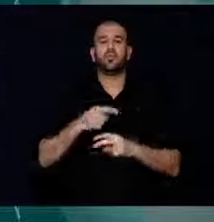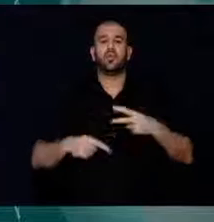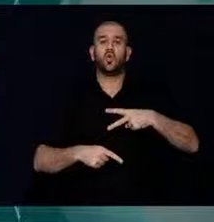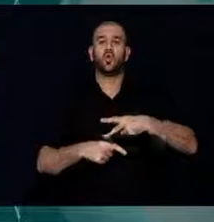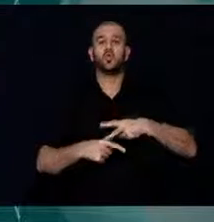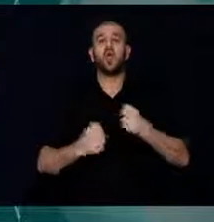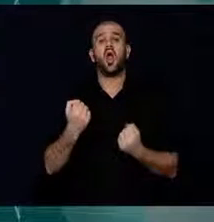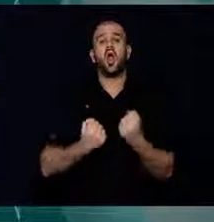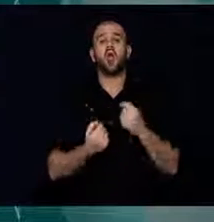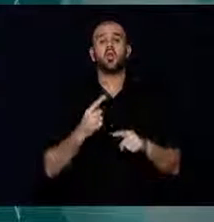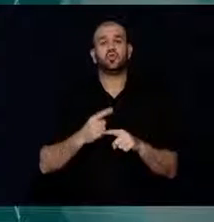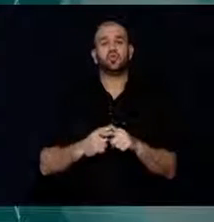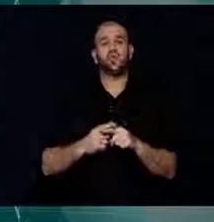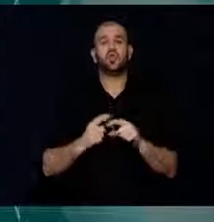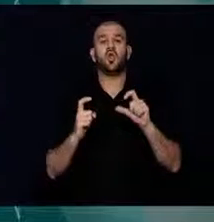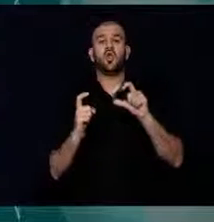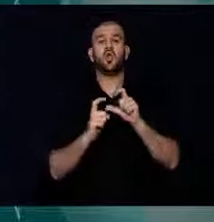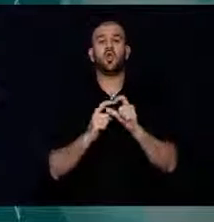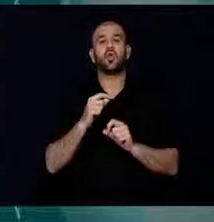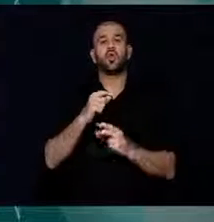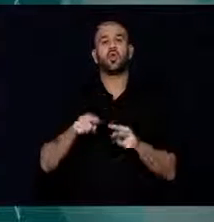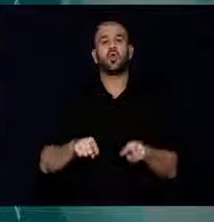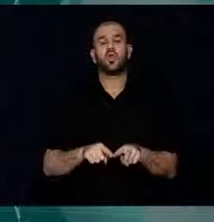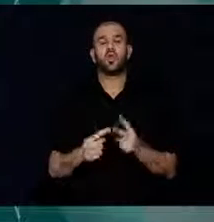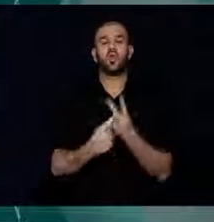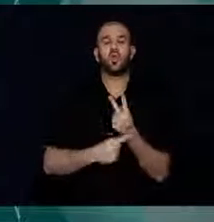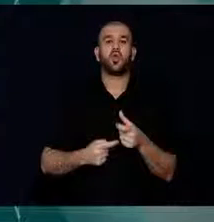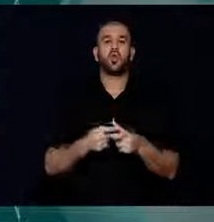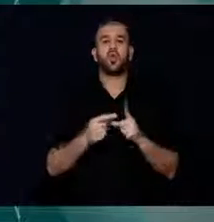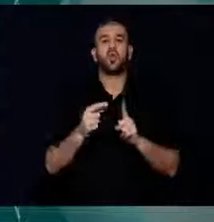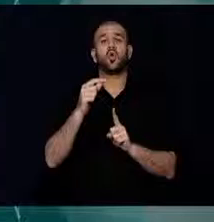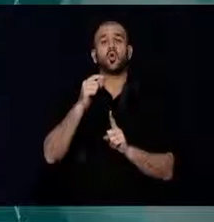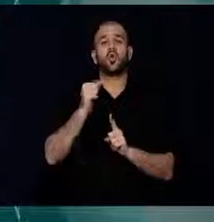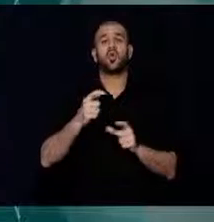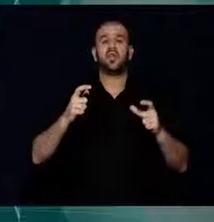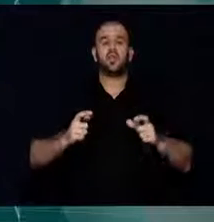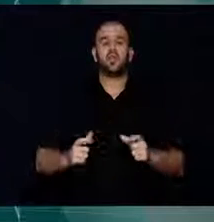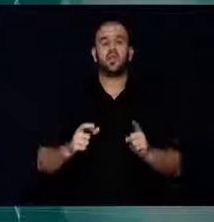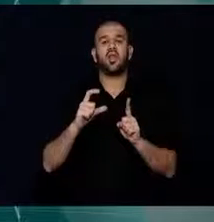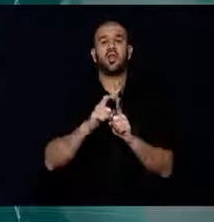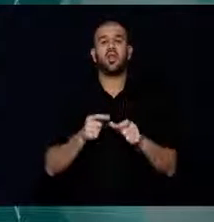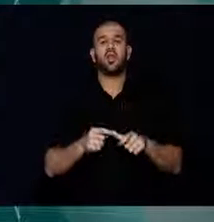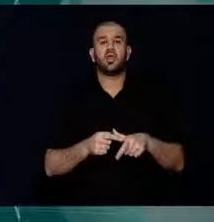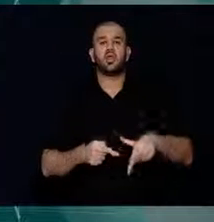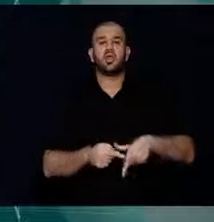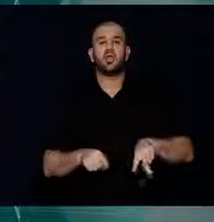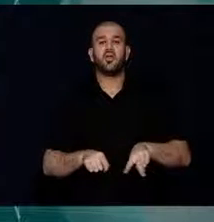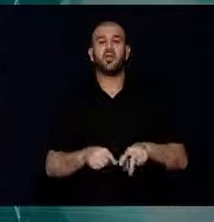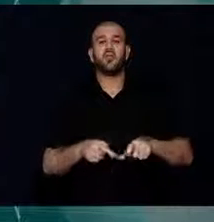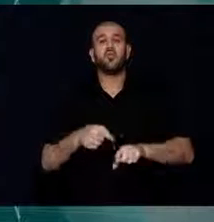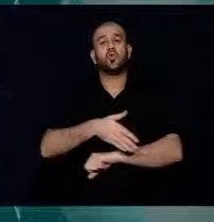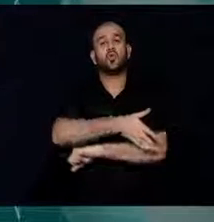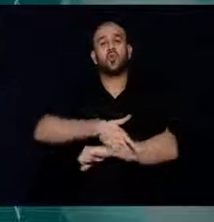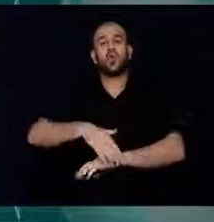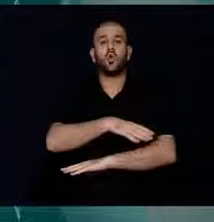Oya Gözün yönetimindeki araçla Gönlülide Defne Sokak üzerinden